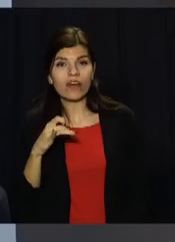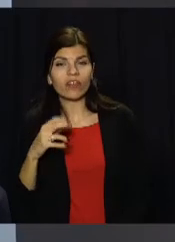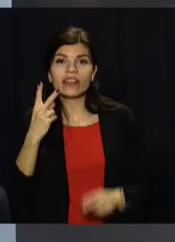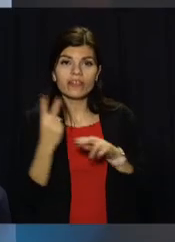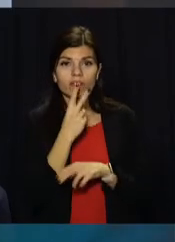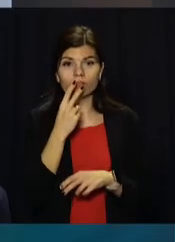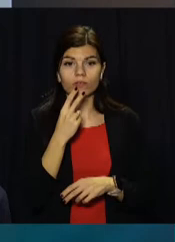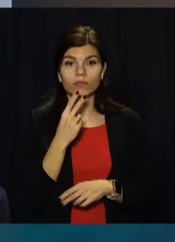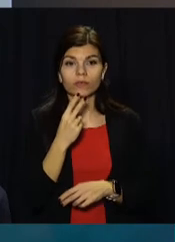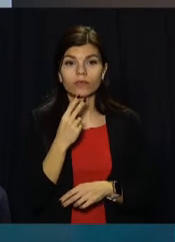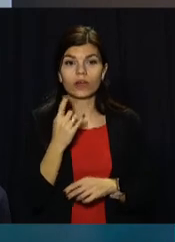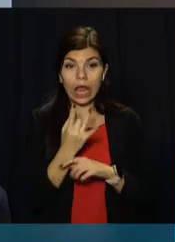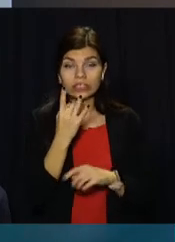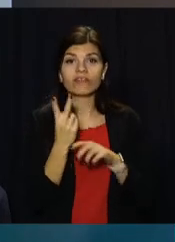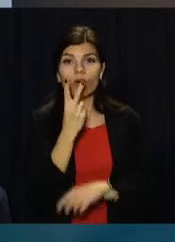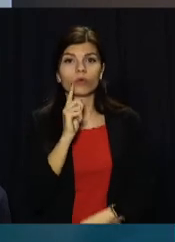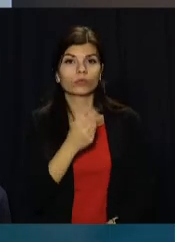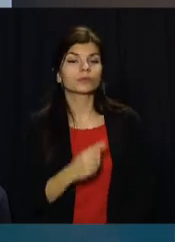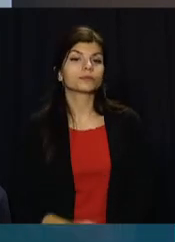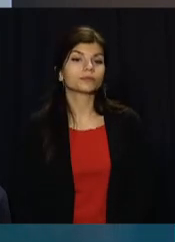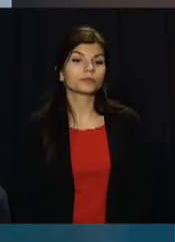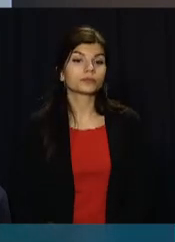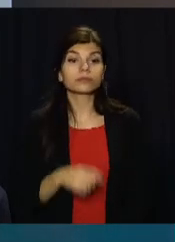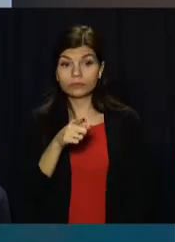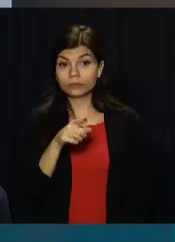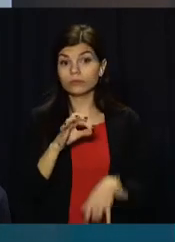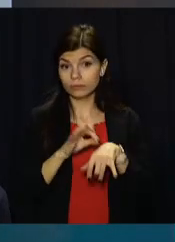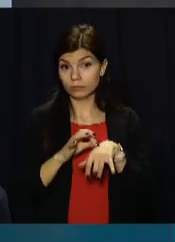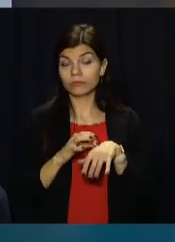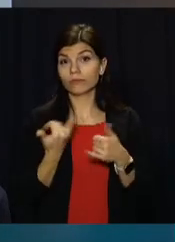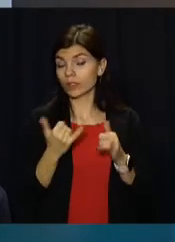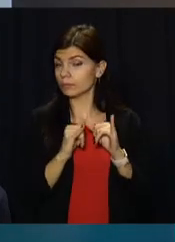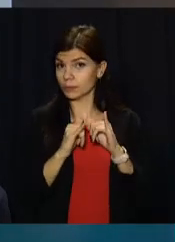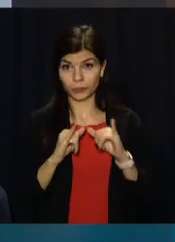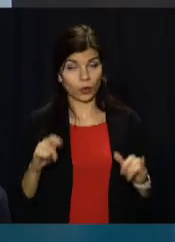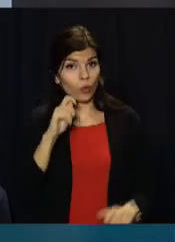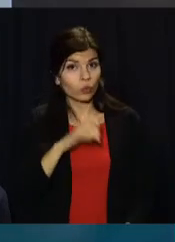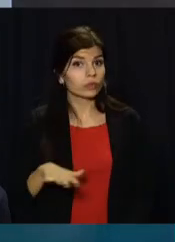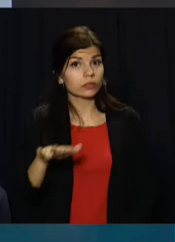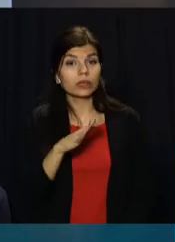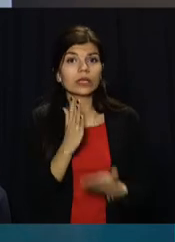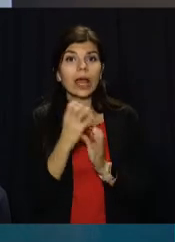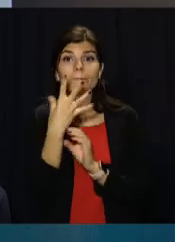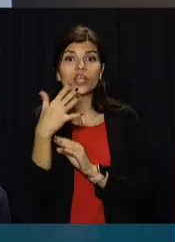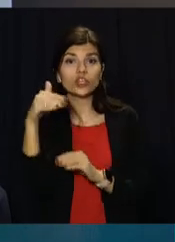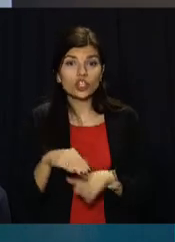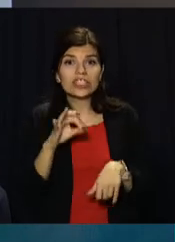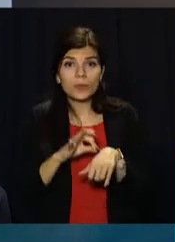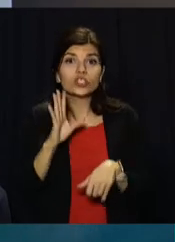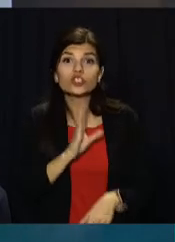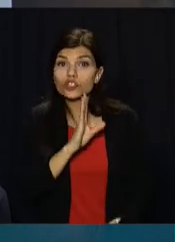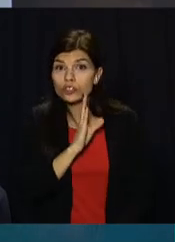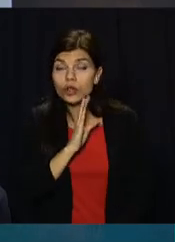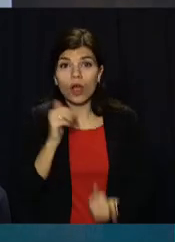На даний момент це заболівання розпространено. Ми маємо в Україні 15 тисяч заболівших